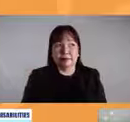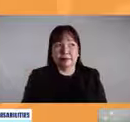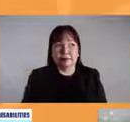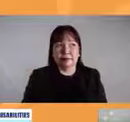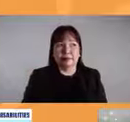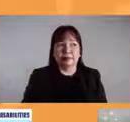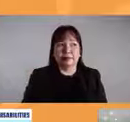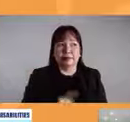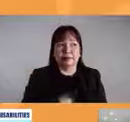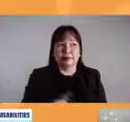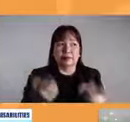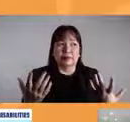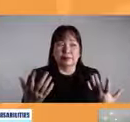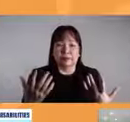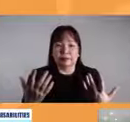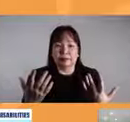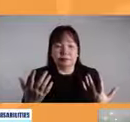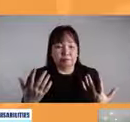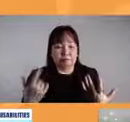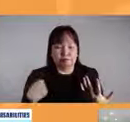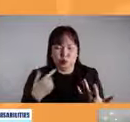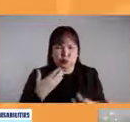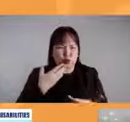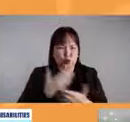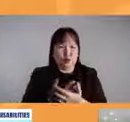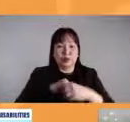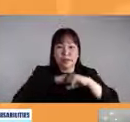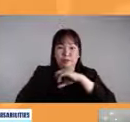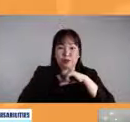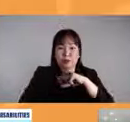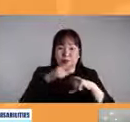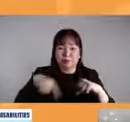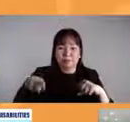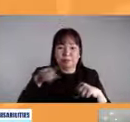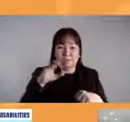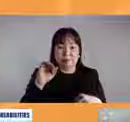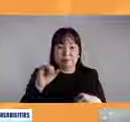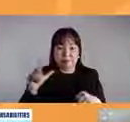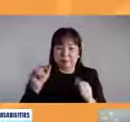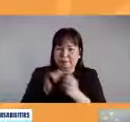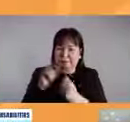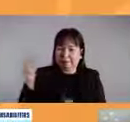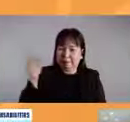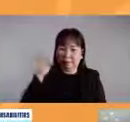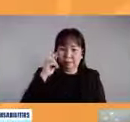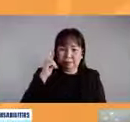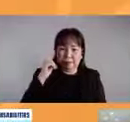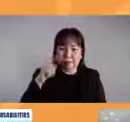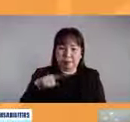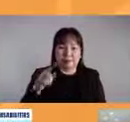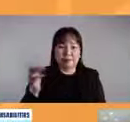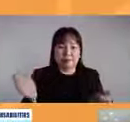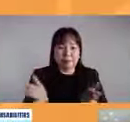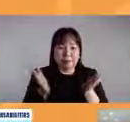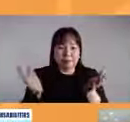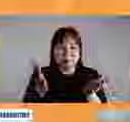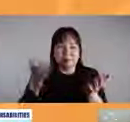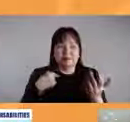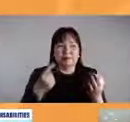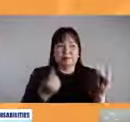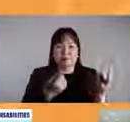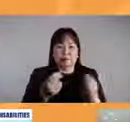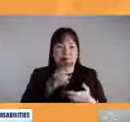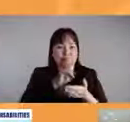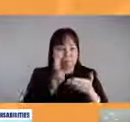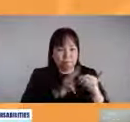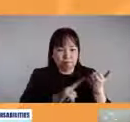malakas po yung yung advocacy naming lahat, pati si Sir Ranil sa promotion and implementation of